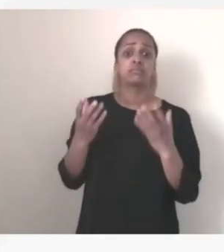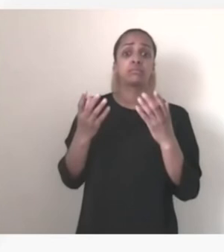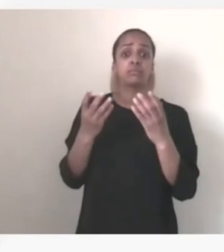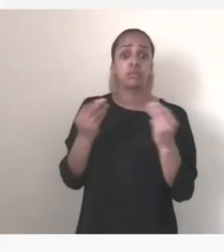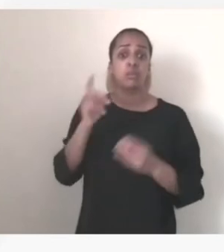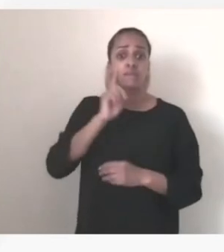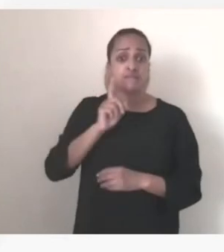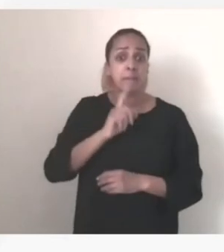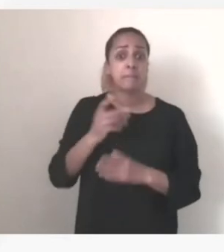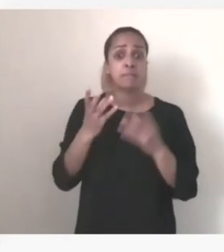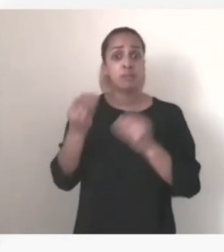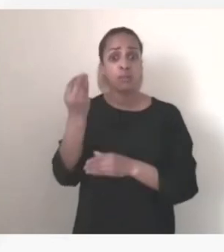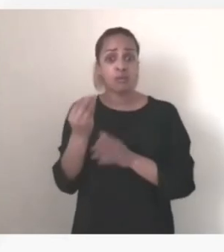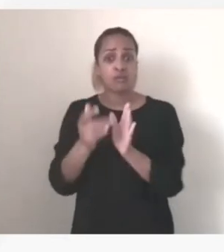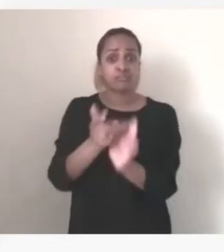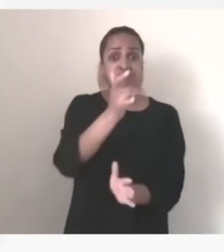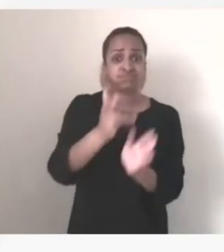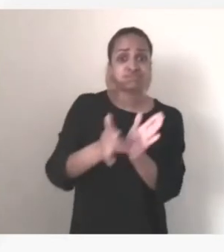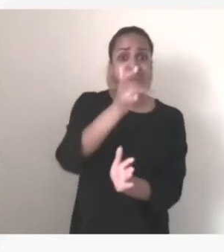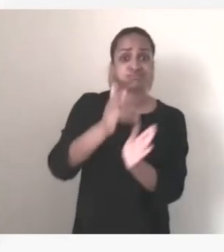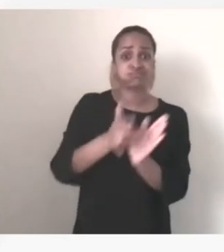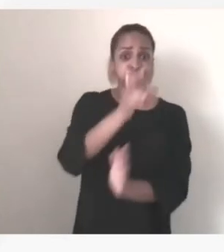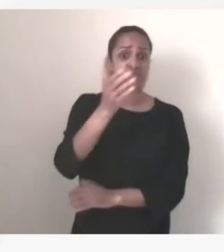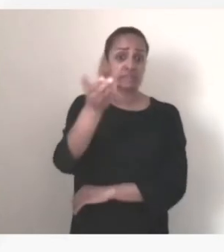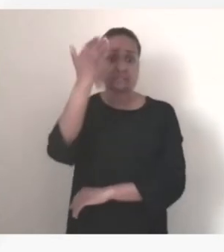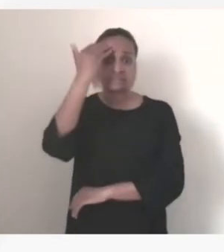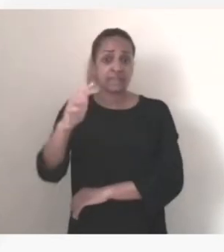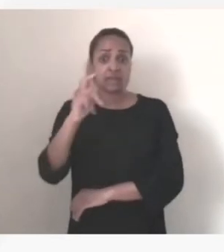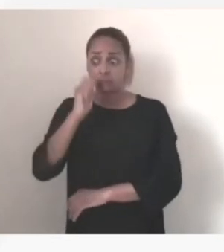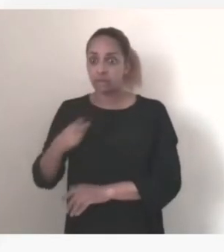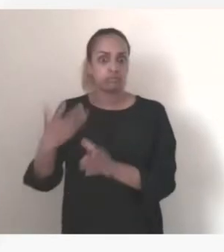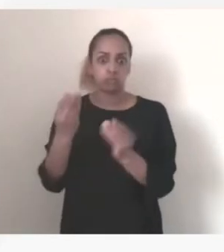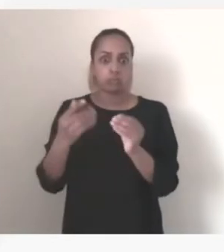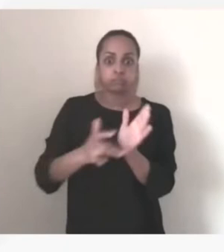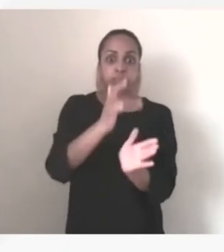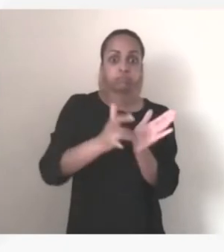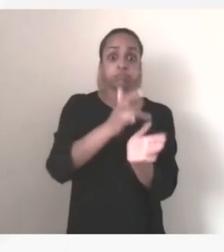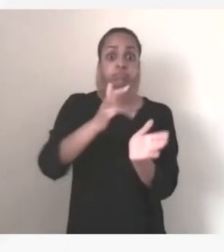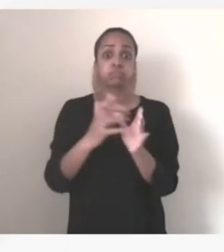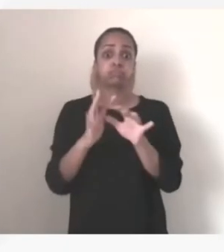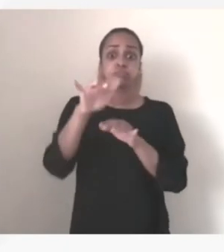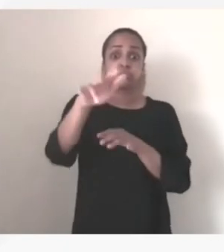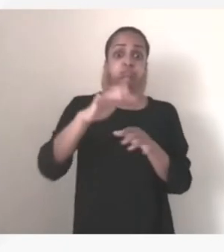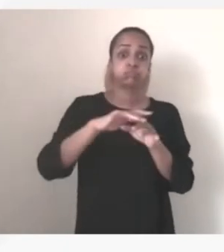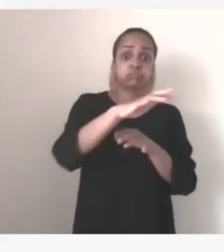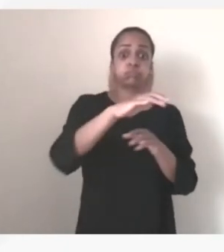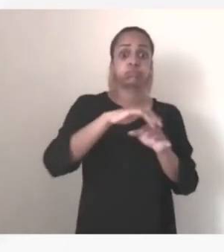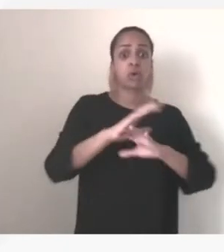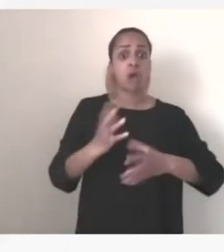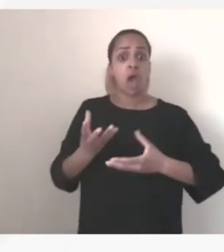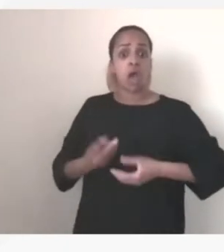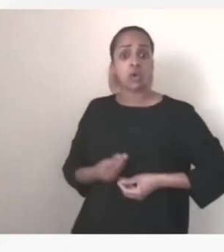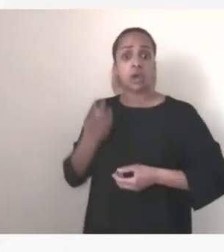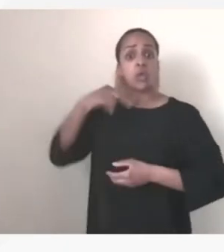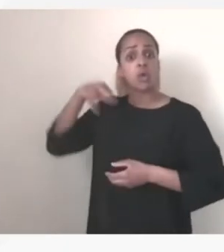quittent, tragiquement, on le sait aujourd'hui, l'Ukraine, qui sont accueillies, évidemment, et c'est bien normal, en Europe, à travers